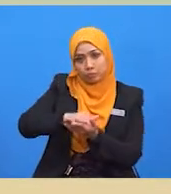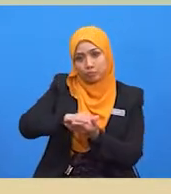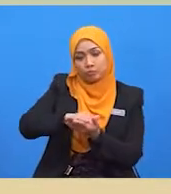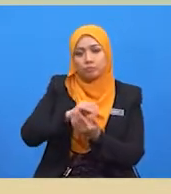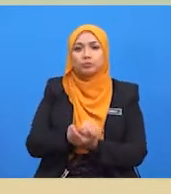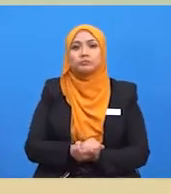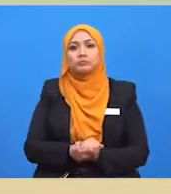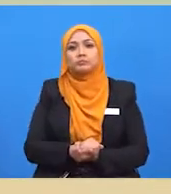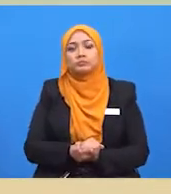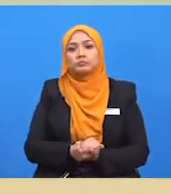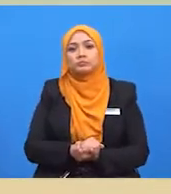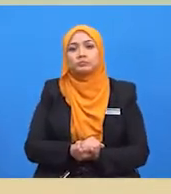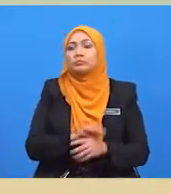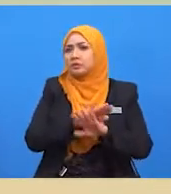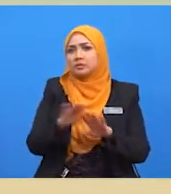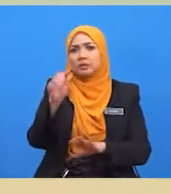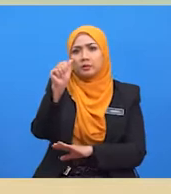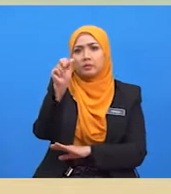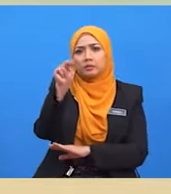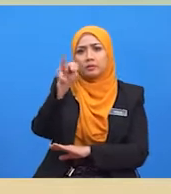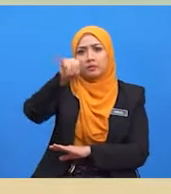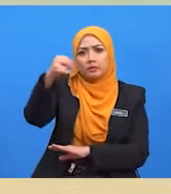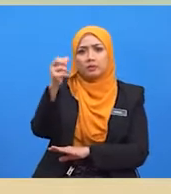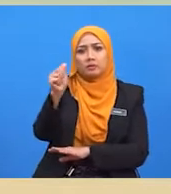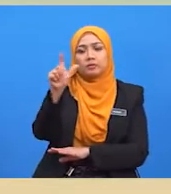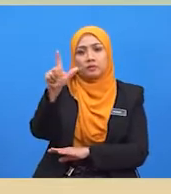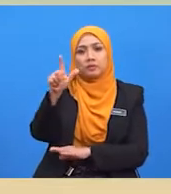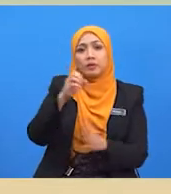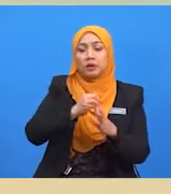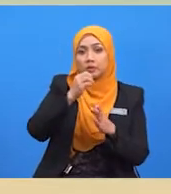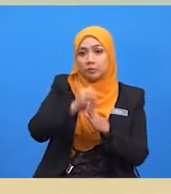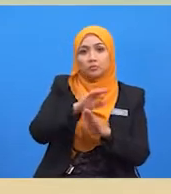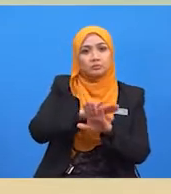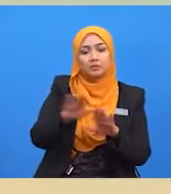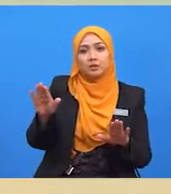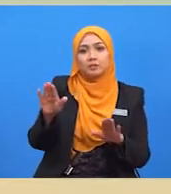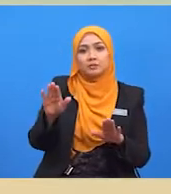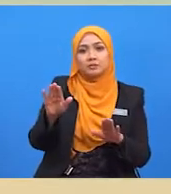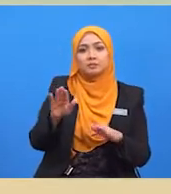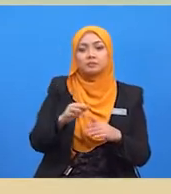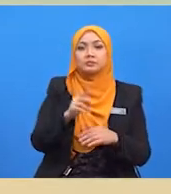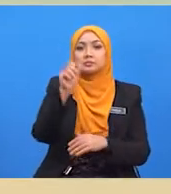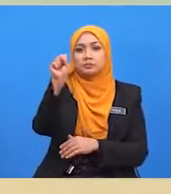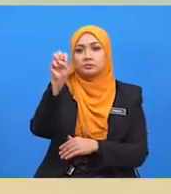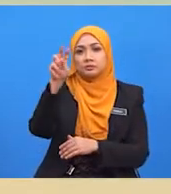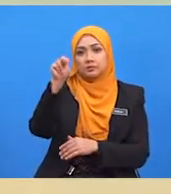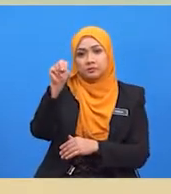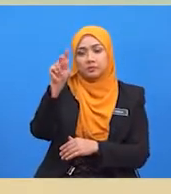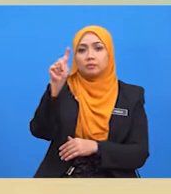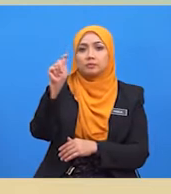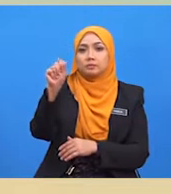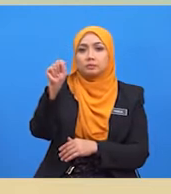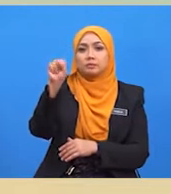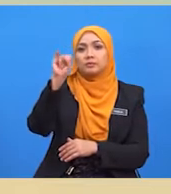adalah tak anjal atau tak sensitif harga, maka pengenang terif import